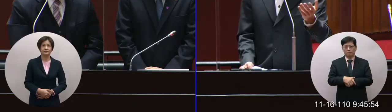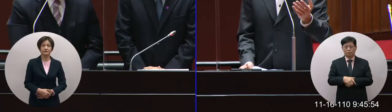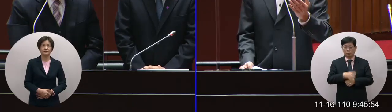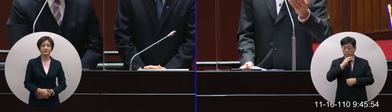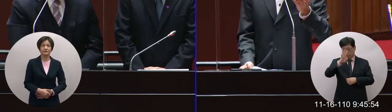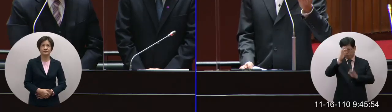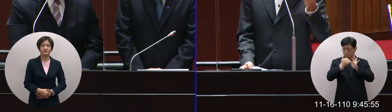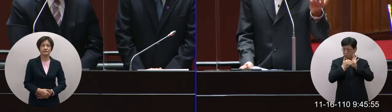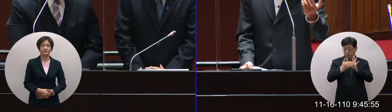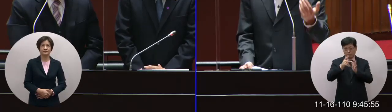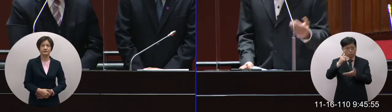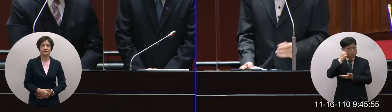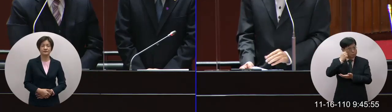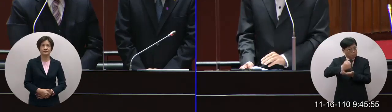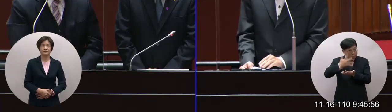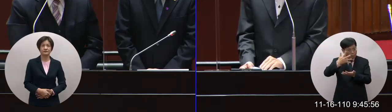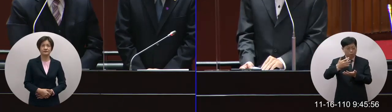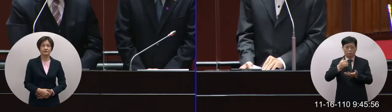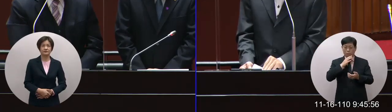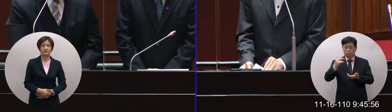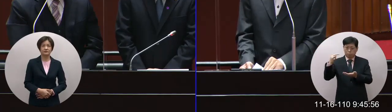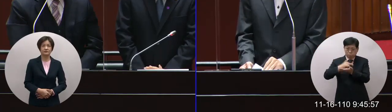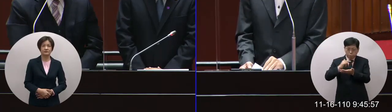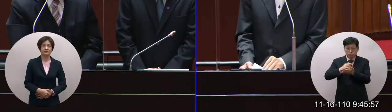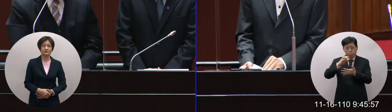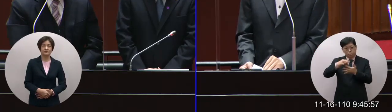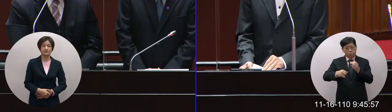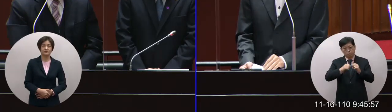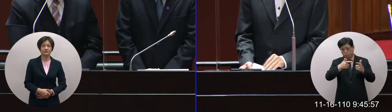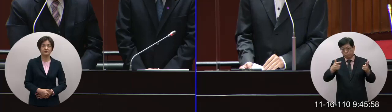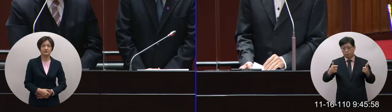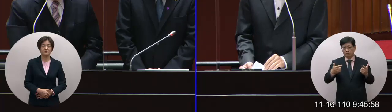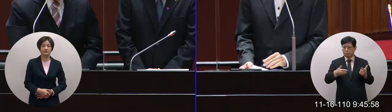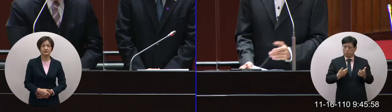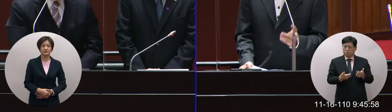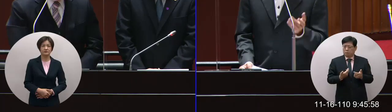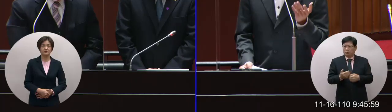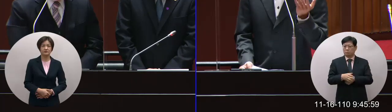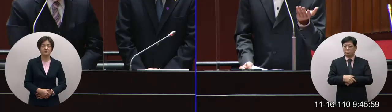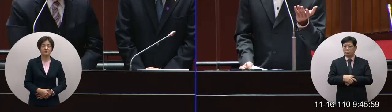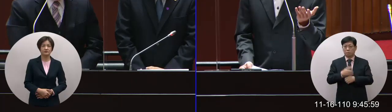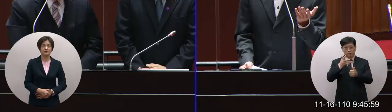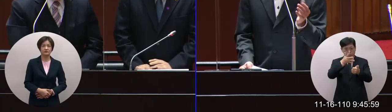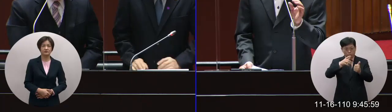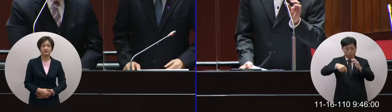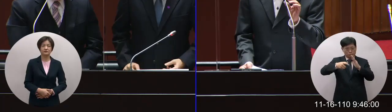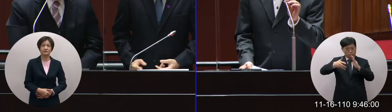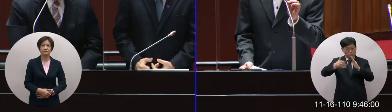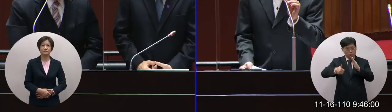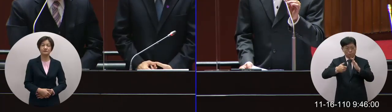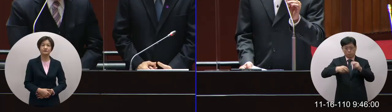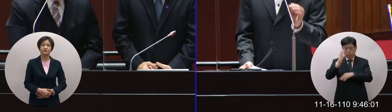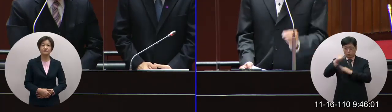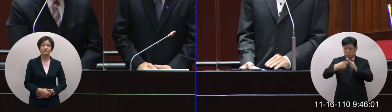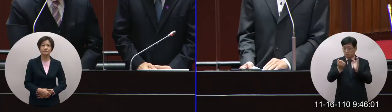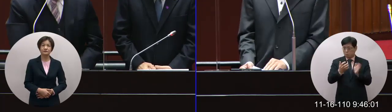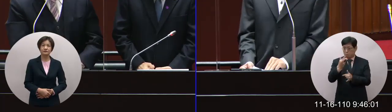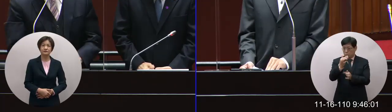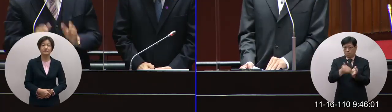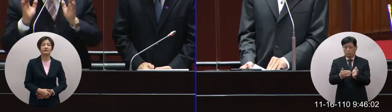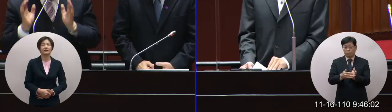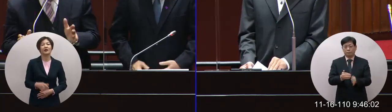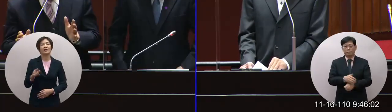防疫旅館啊等等路徑相關的規定那請問行政院準備好了嗎